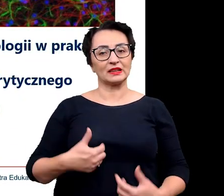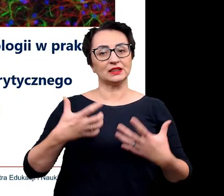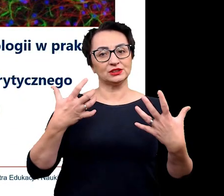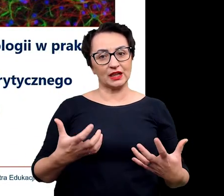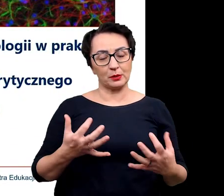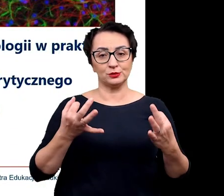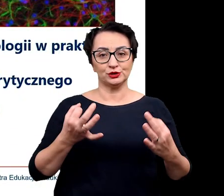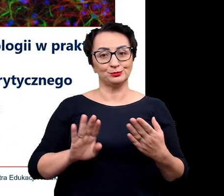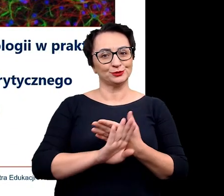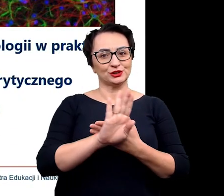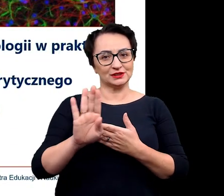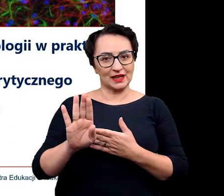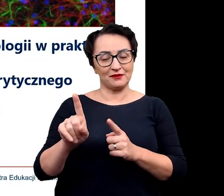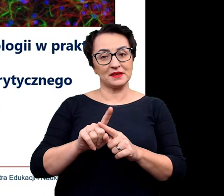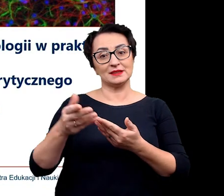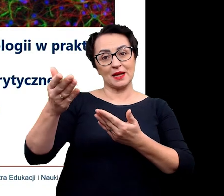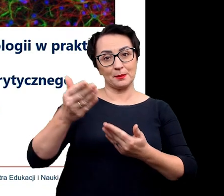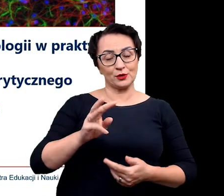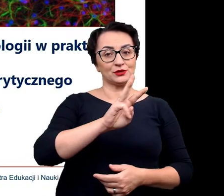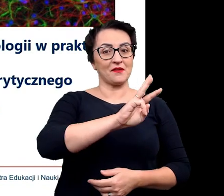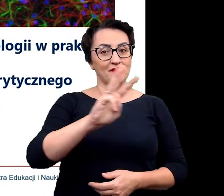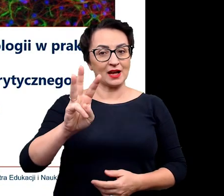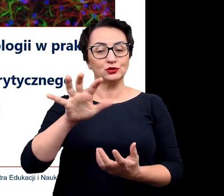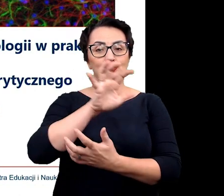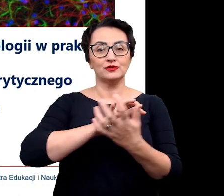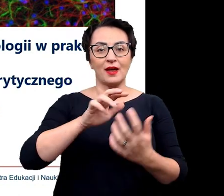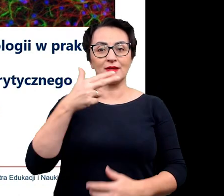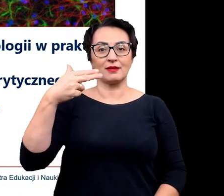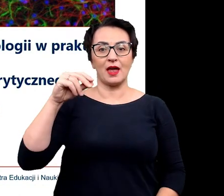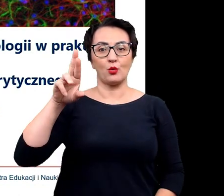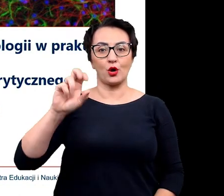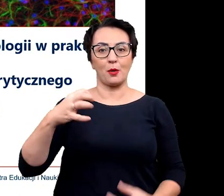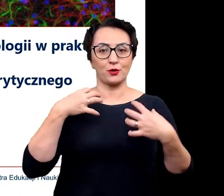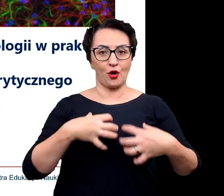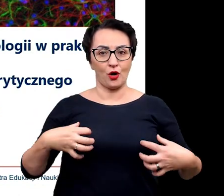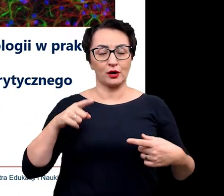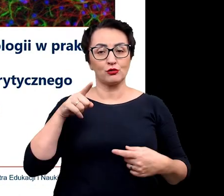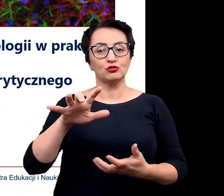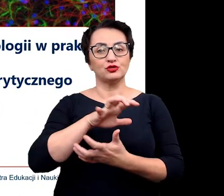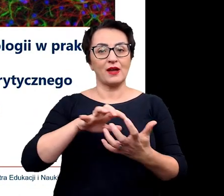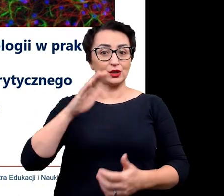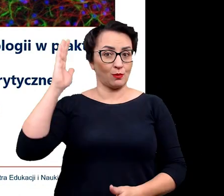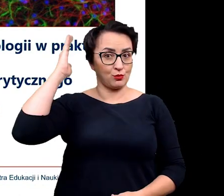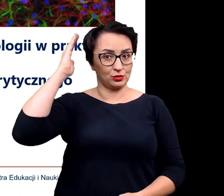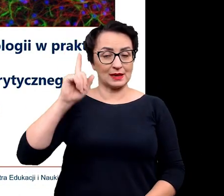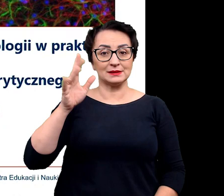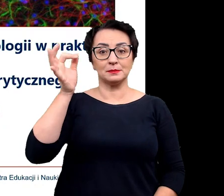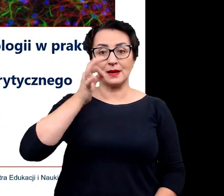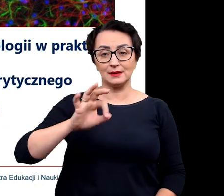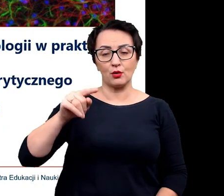Cześć, chciałam Wam dzisiaj przedstawić i zaprosić Was do świata neurobiologii, do świata mózgu,